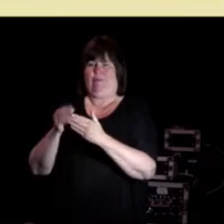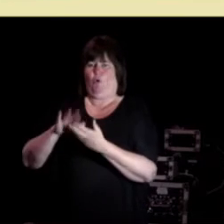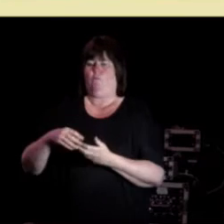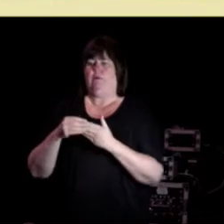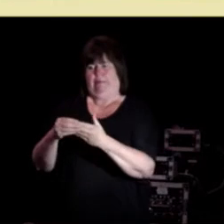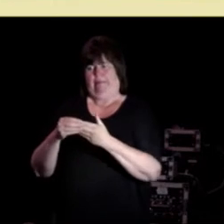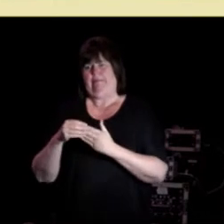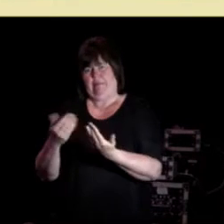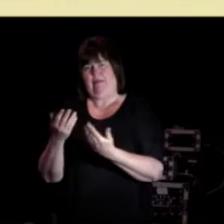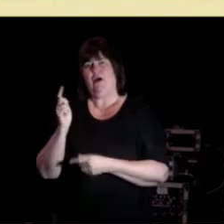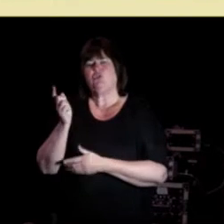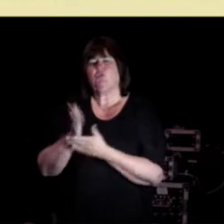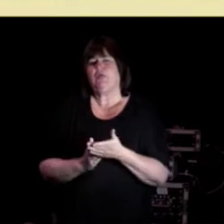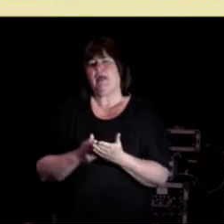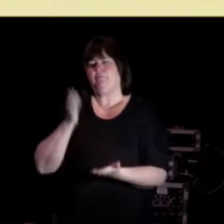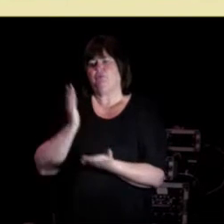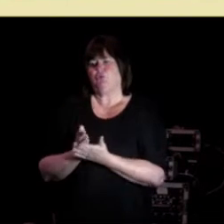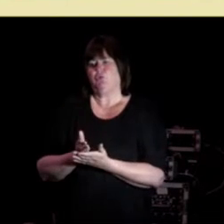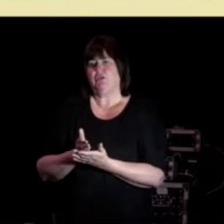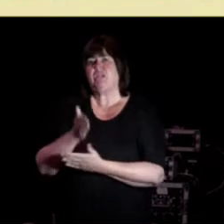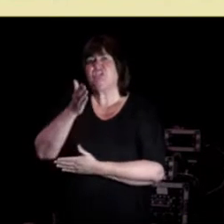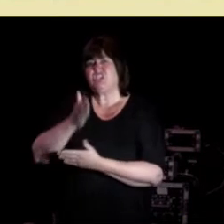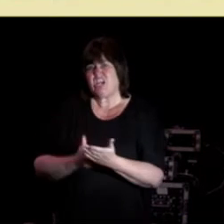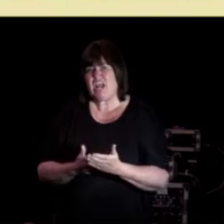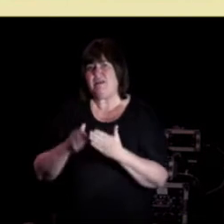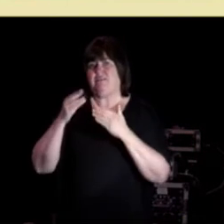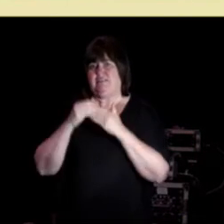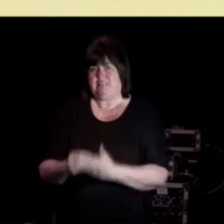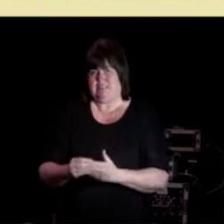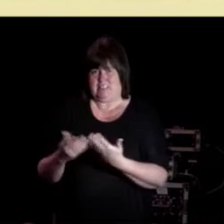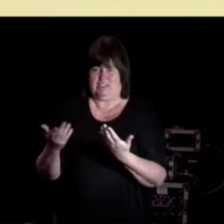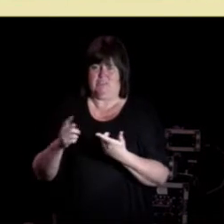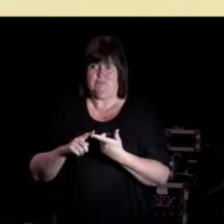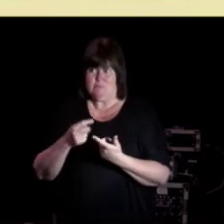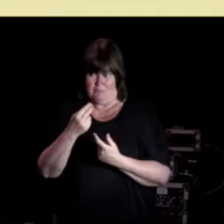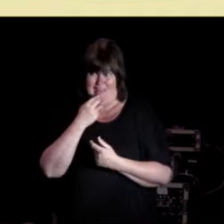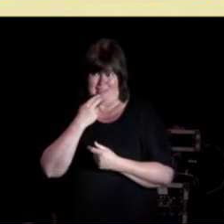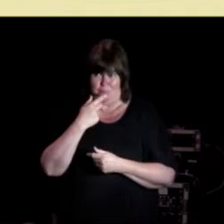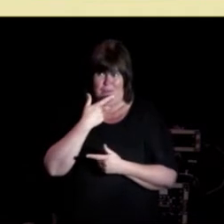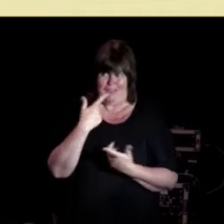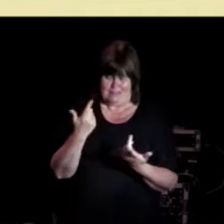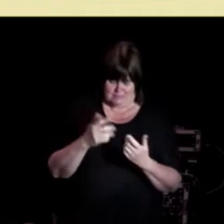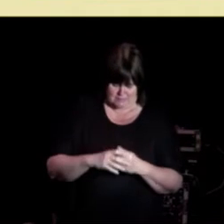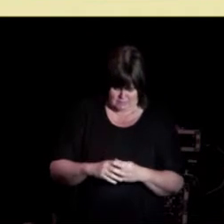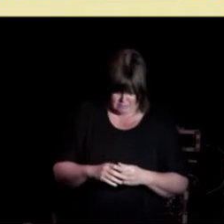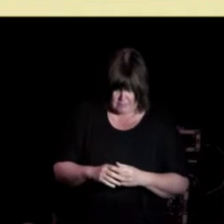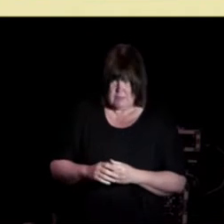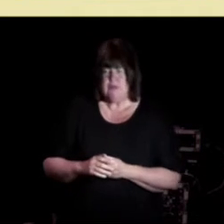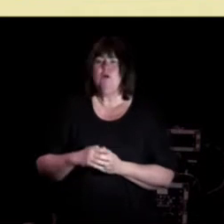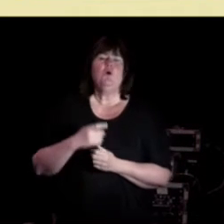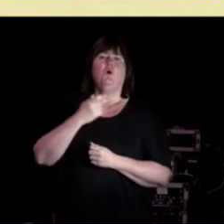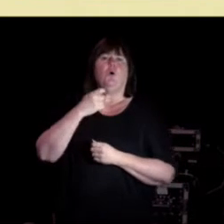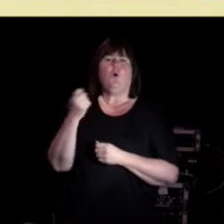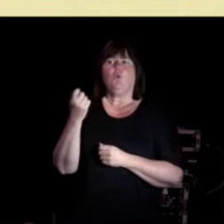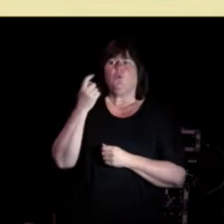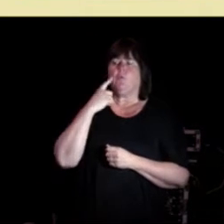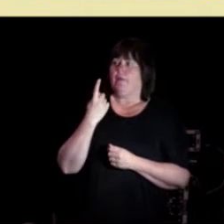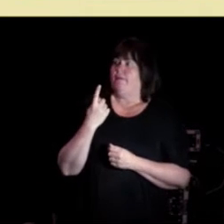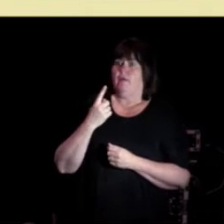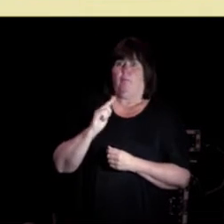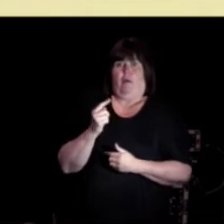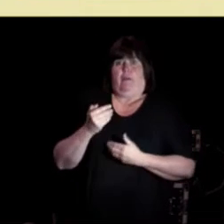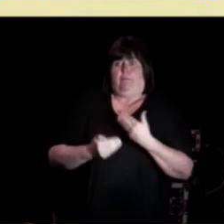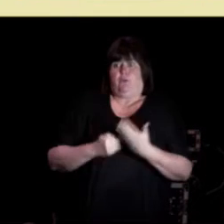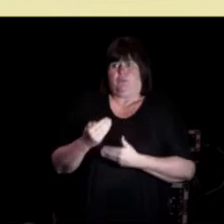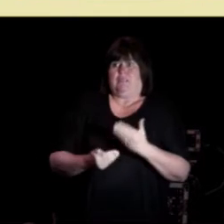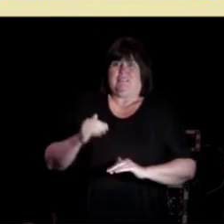delt beslutning, shared decision, som du kan hete på engelsk. Og noen mener at bare prosessen er